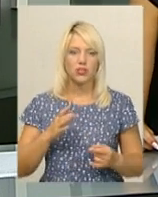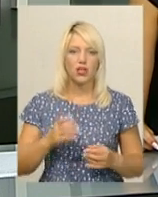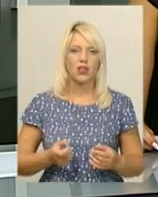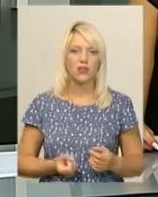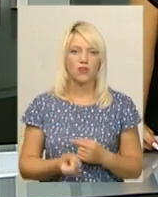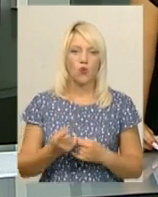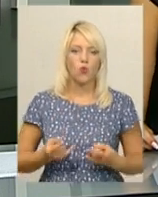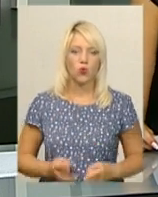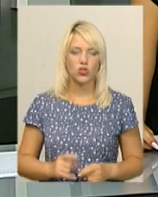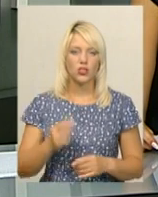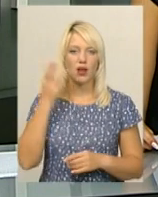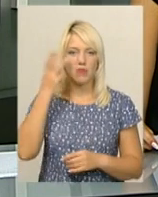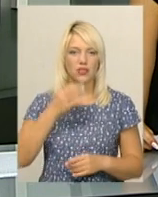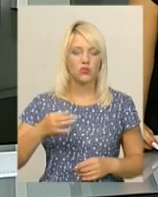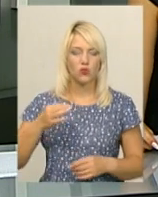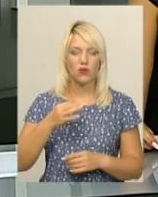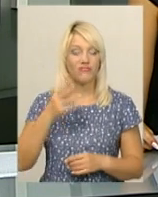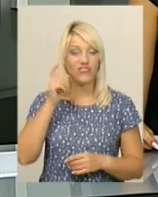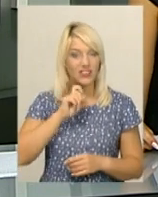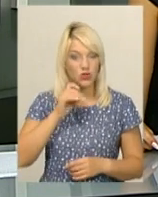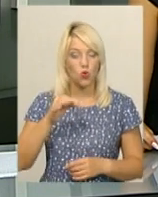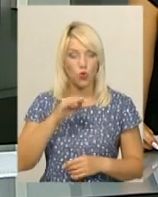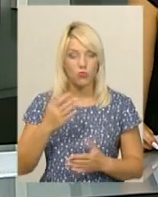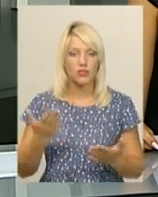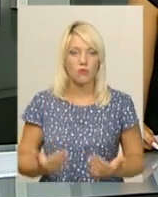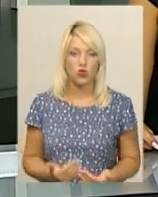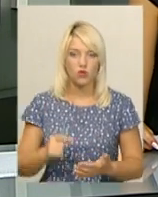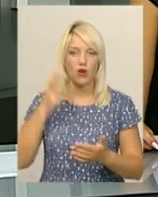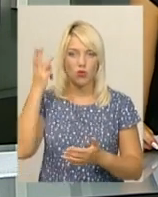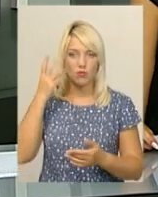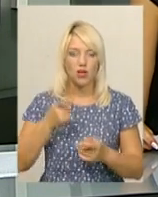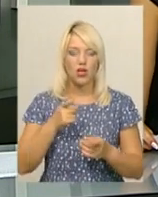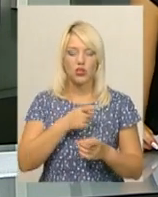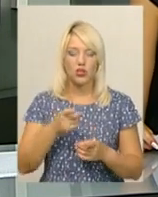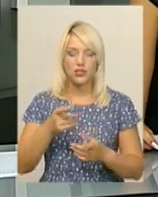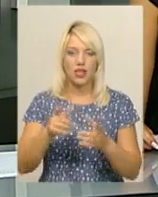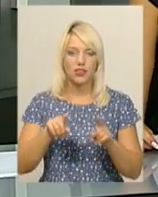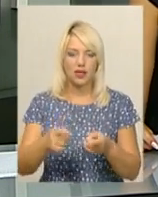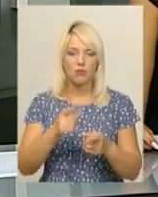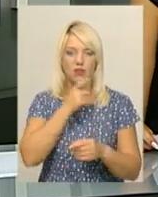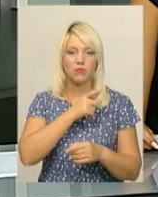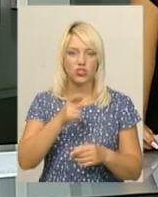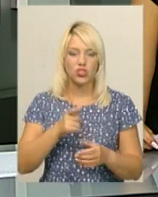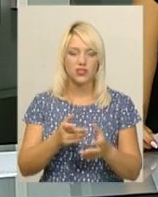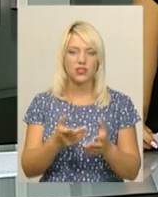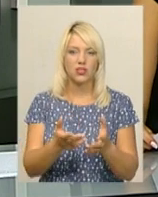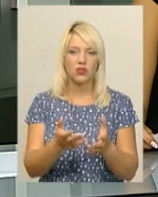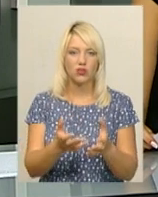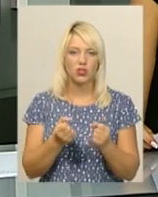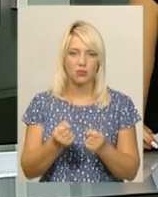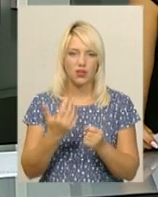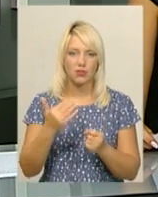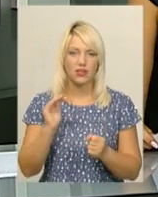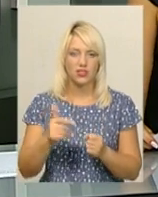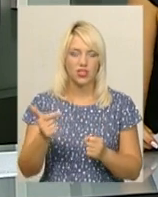області, яка проживає у Хмельницькому. Її затримали під час отримання п'яти тисяч гривень за передачу дітей для жебракування.